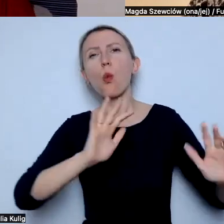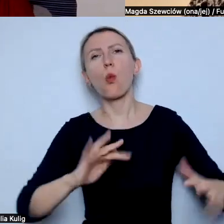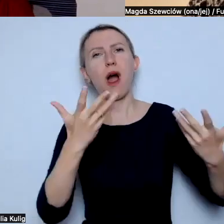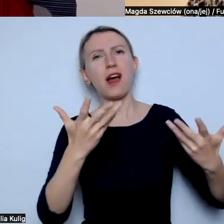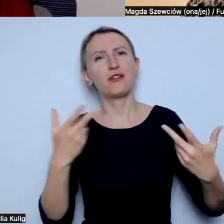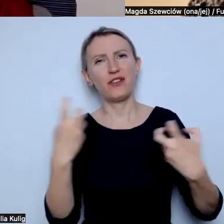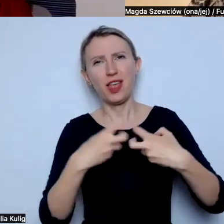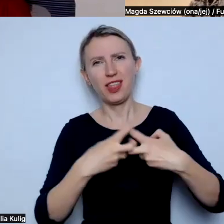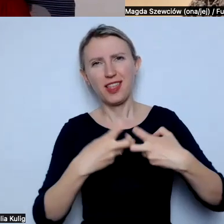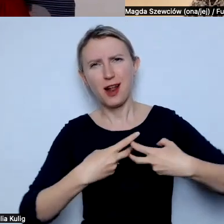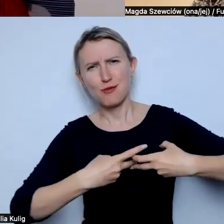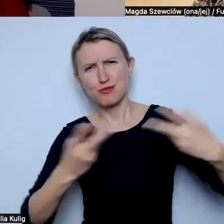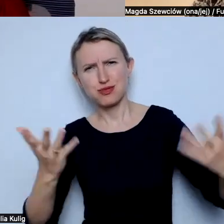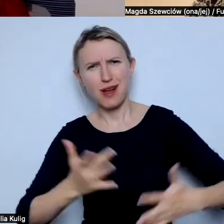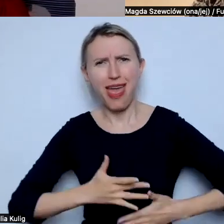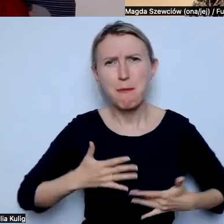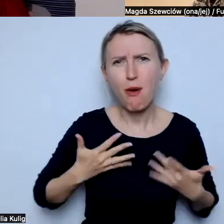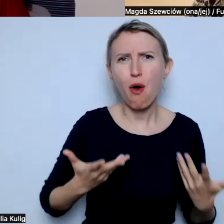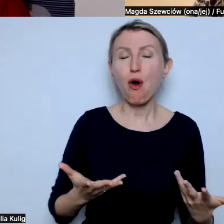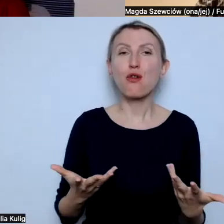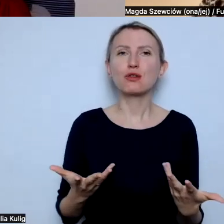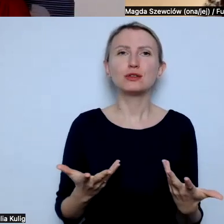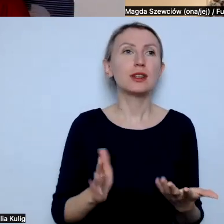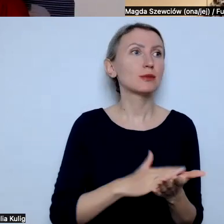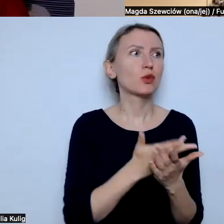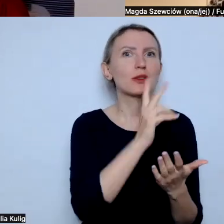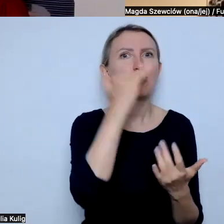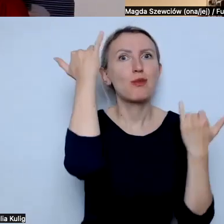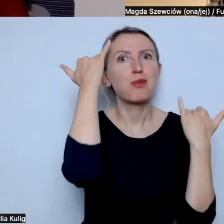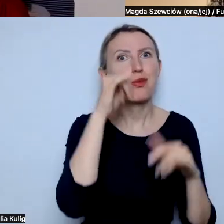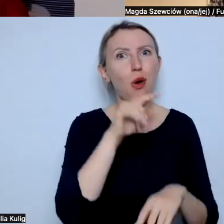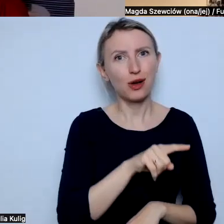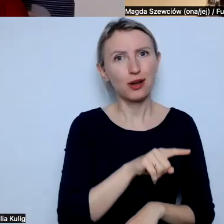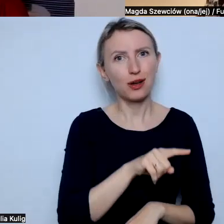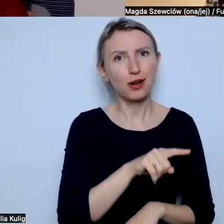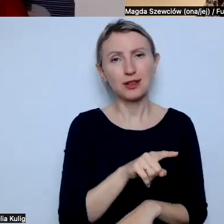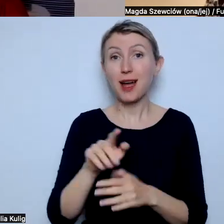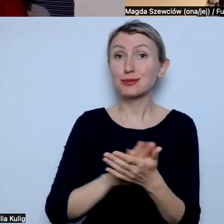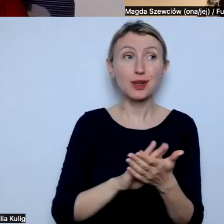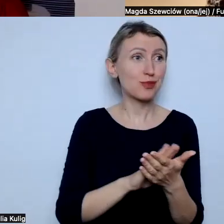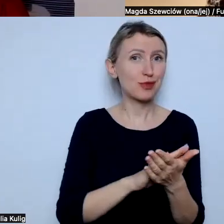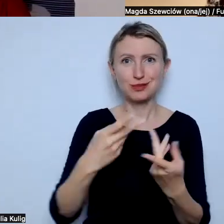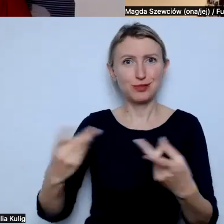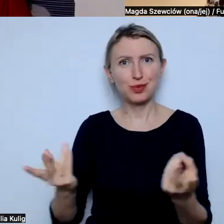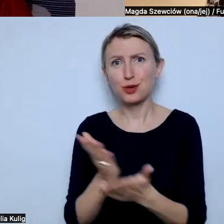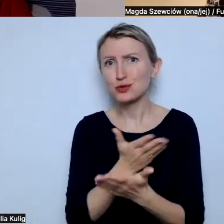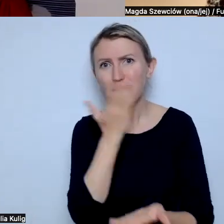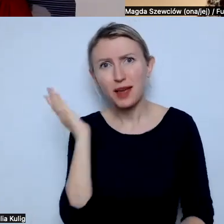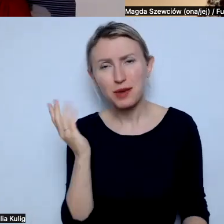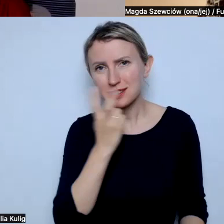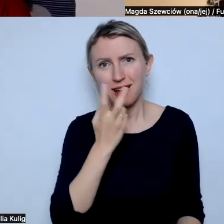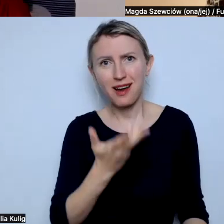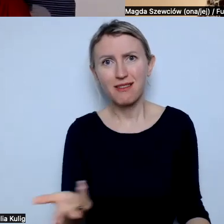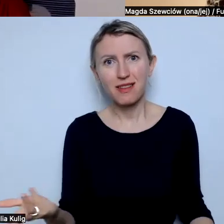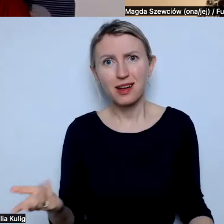internecie, szery emocje, to kiedy ktoś popełni błąd, a przeprosiny się nie sprzedają. Niemniej,